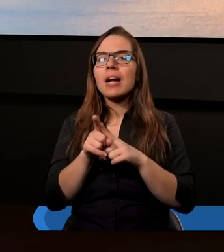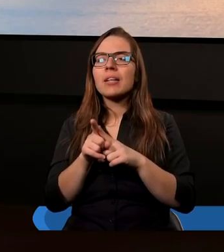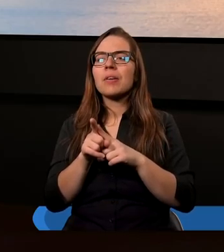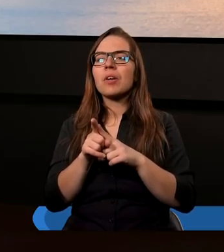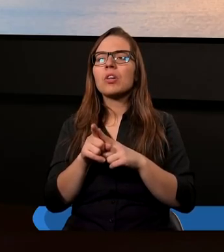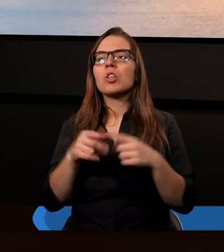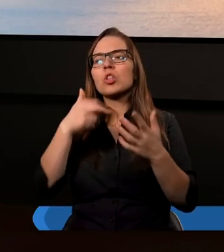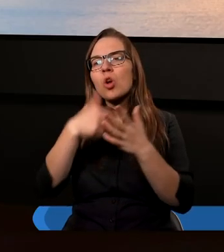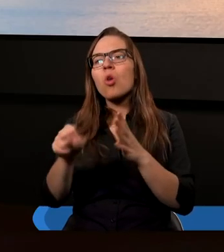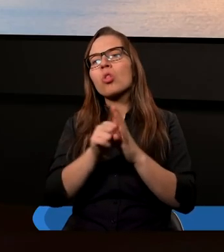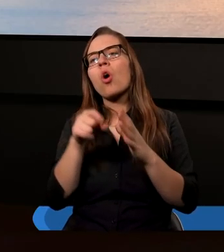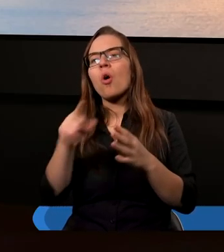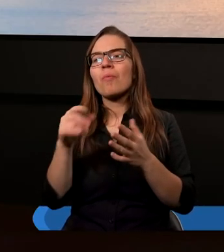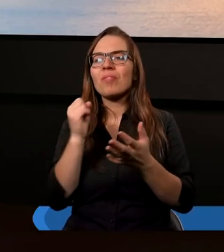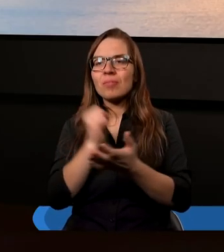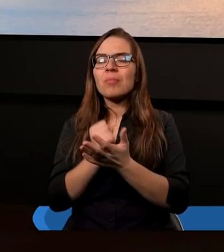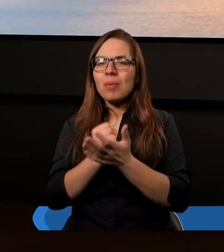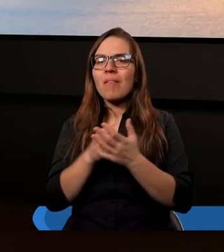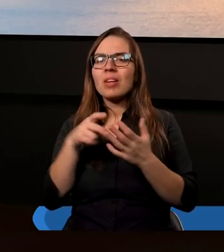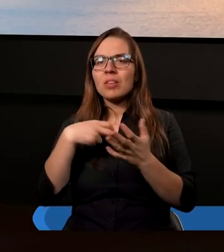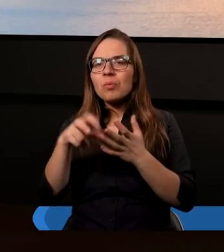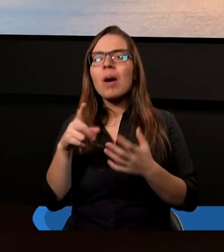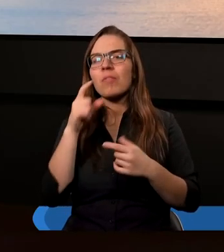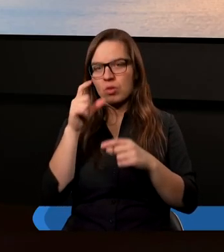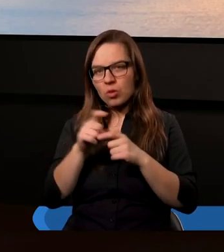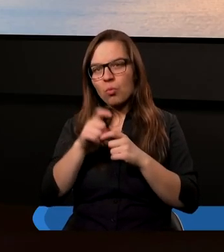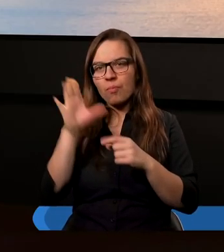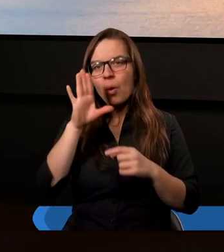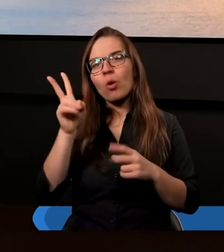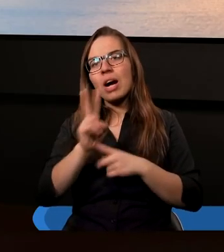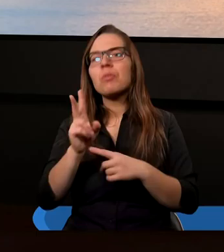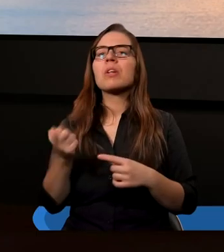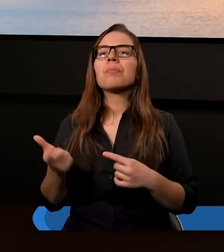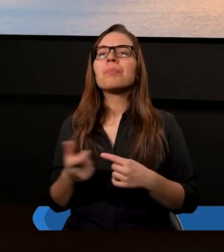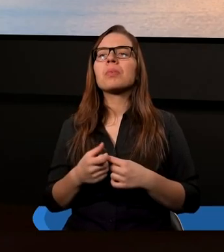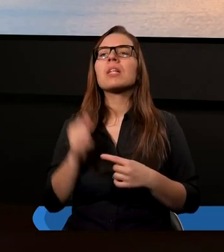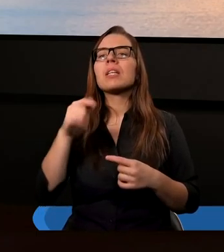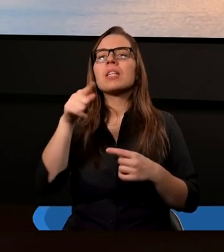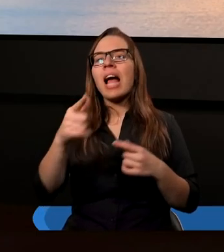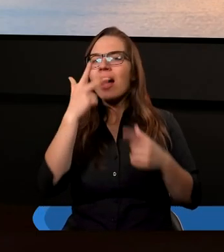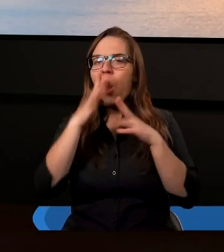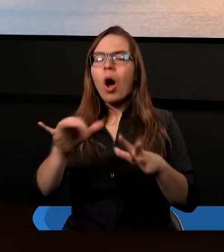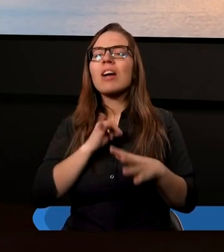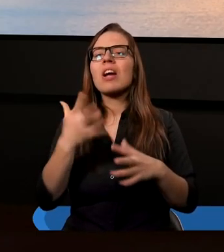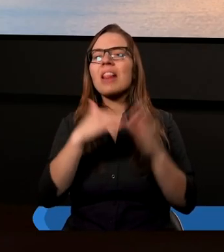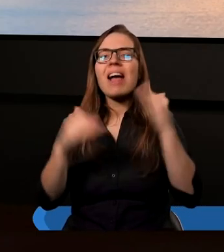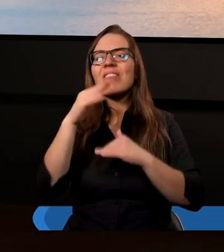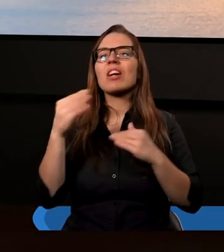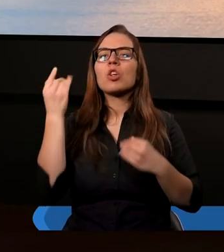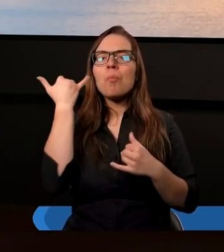podejdziemy do Dziesięciny, w ogóle do służby dla Boga i tak dalej. A potem okazało się to największym błędem ich życia.